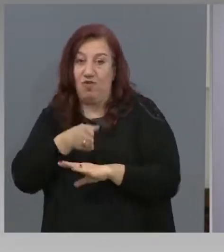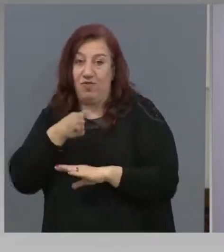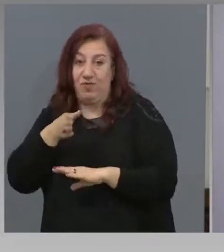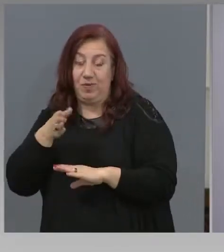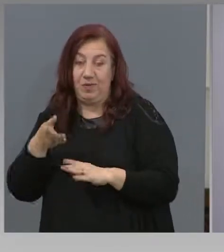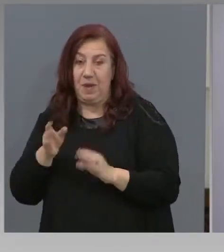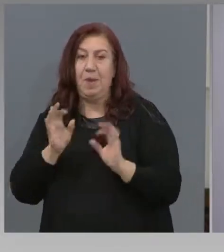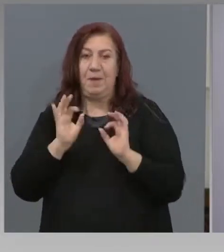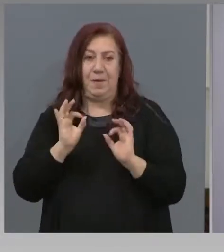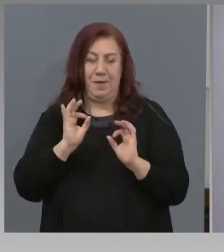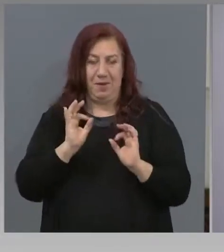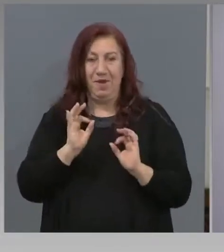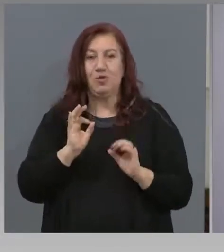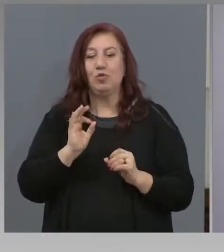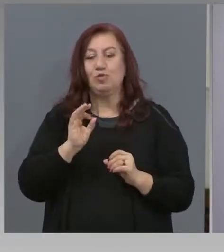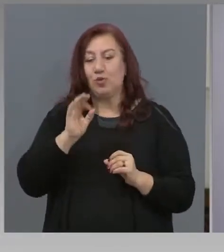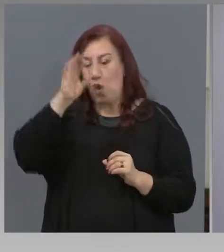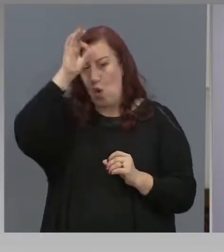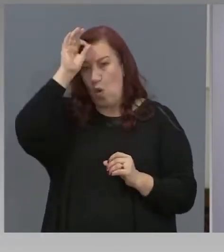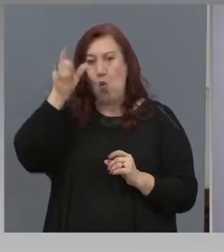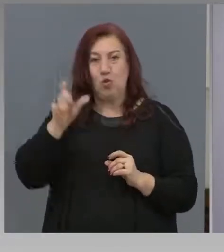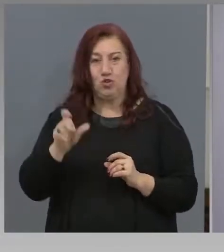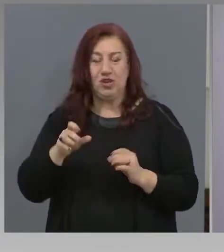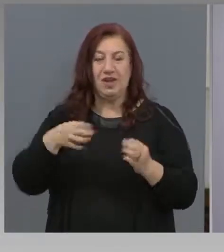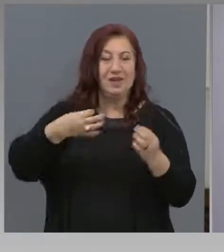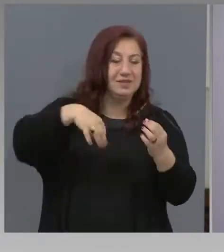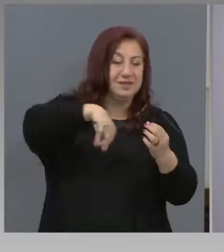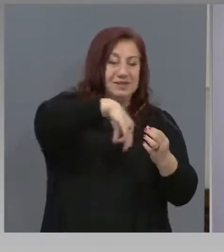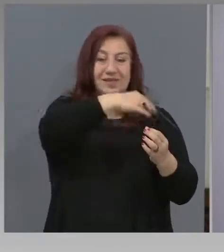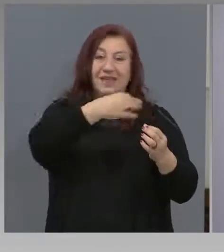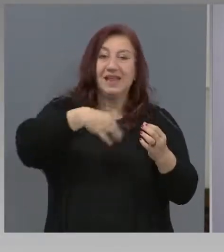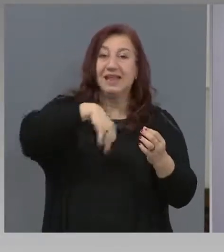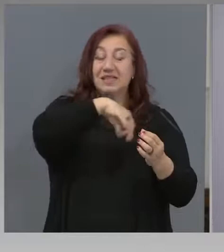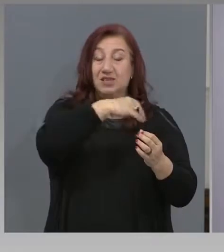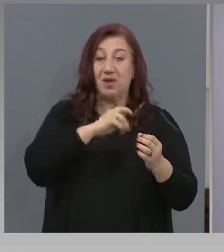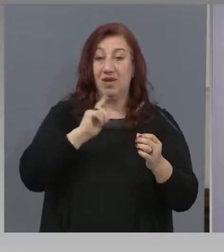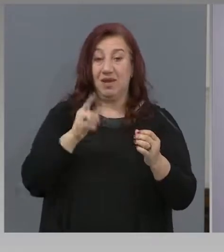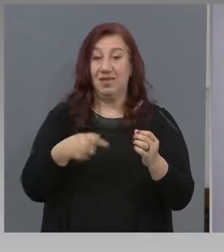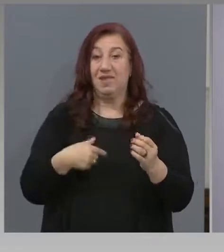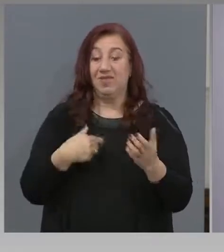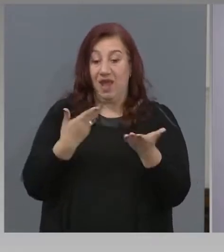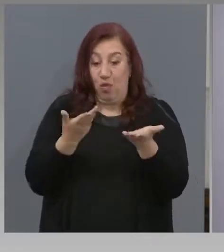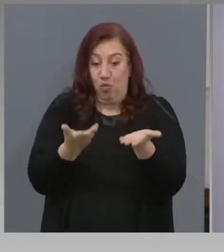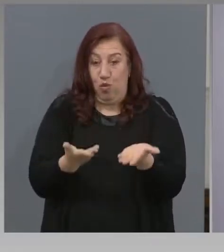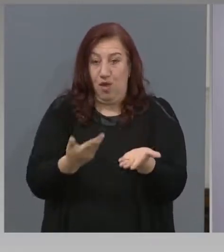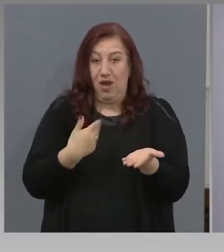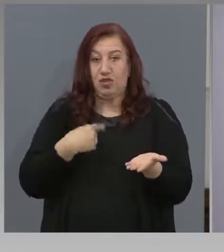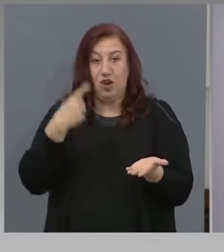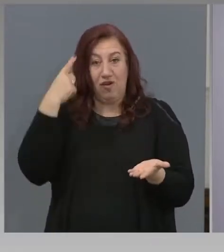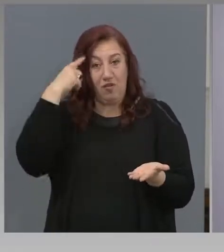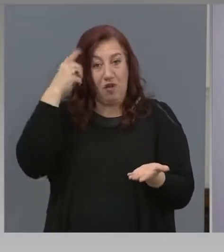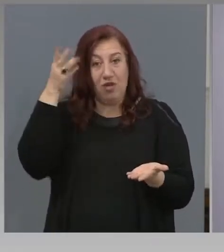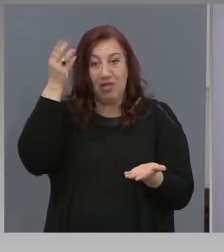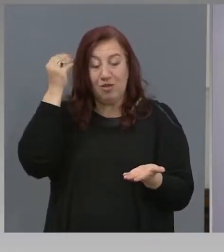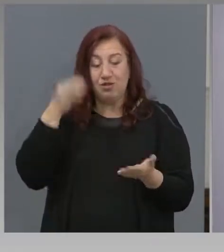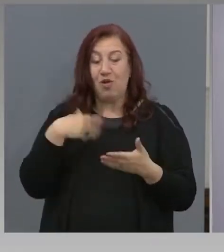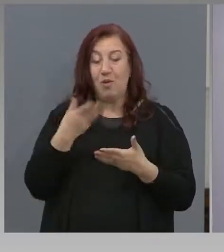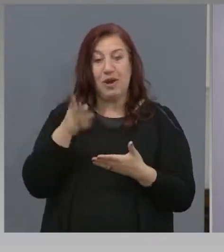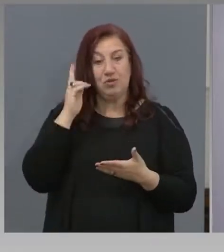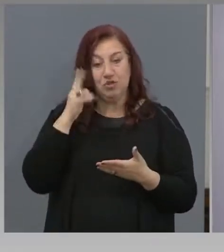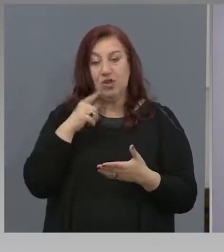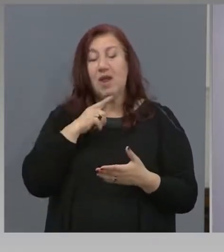Примерно ученикът е цигулар и трябва да представи уменията си пред учителия, но пак, повтарям, това ще бъде индивидуално.